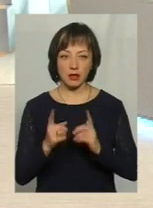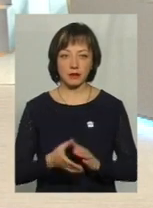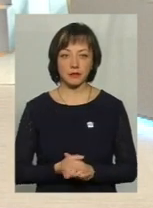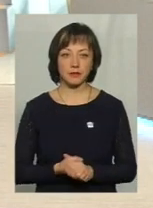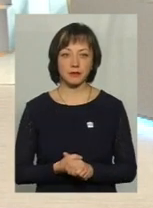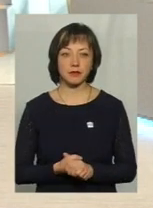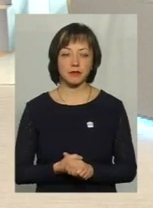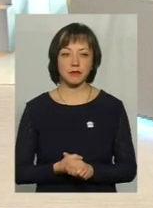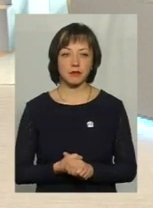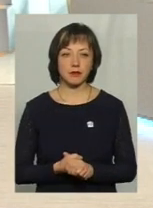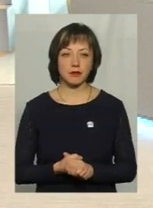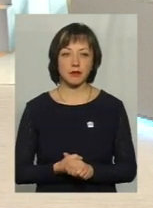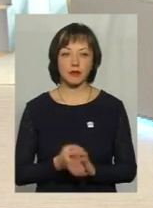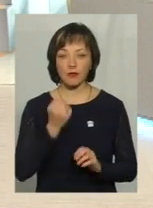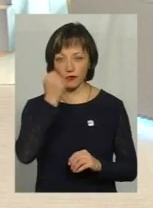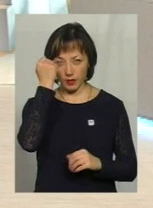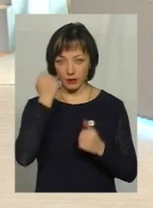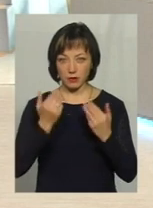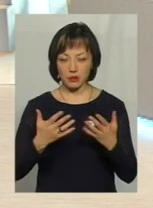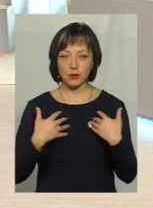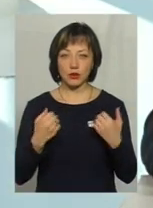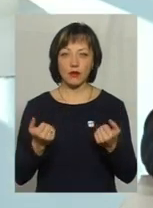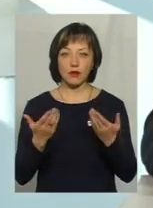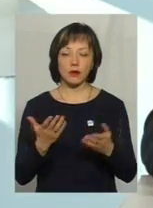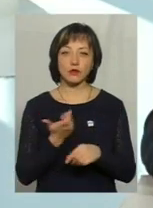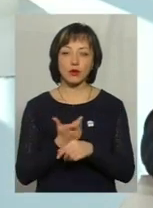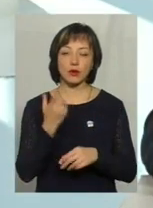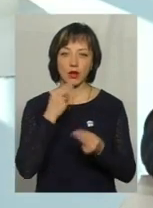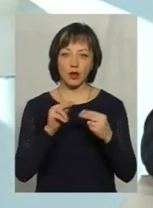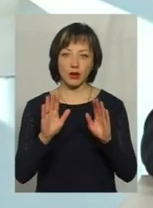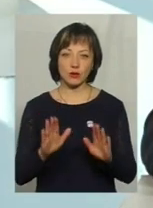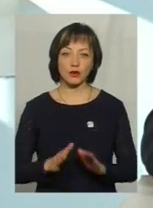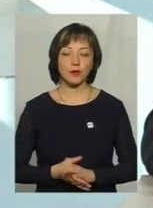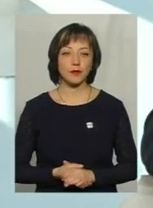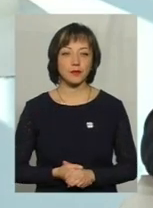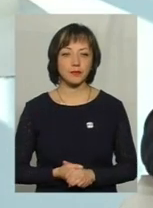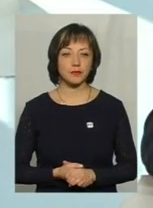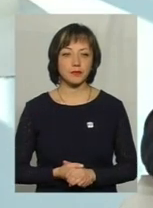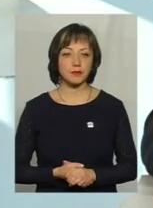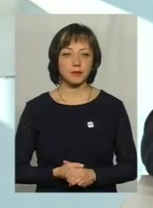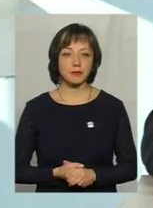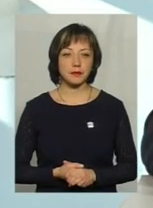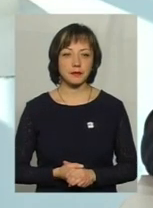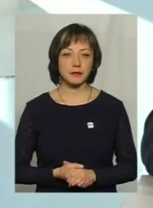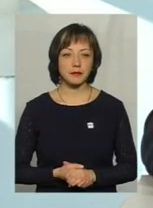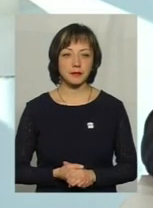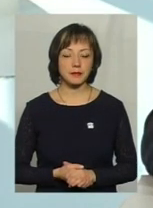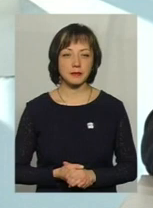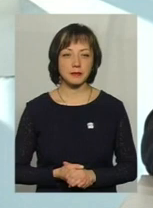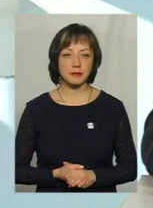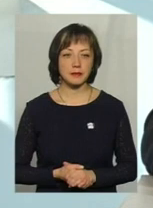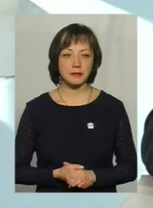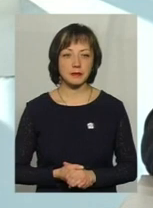Я тобі вам здячний. Здоров'я вам, всього найкращого. Ось так, як земляку з теренкою.